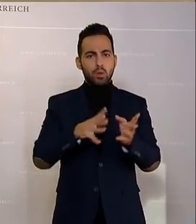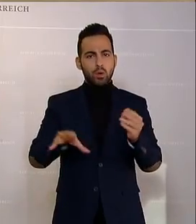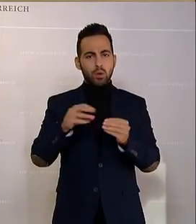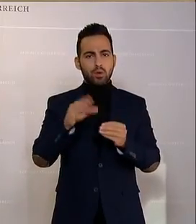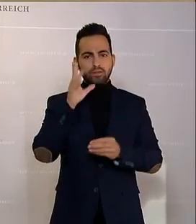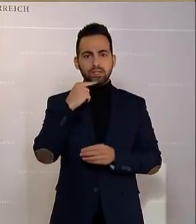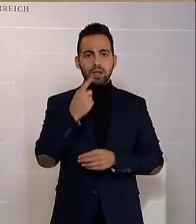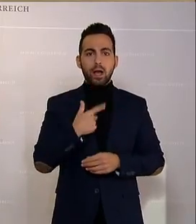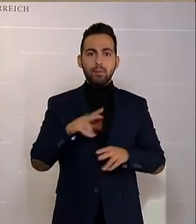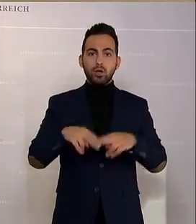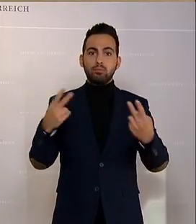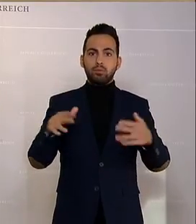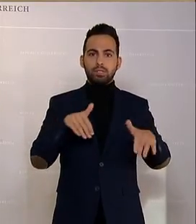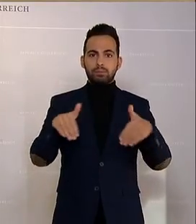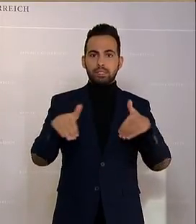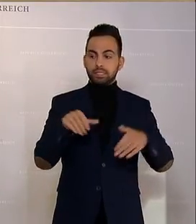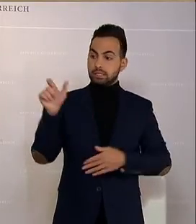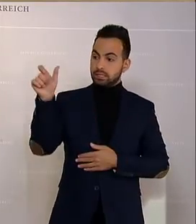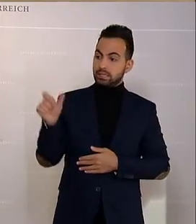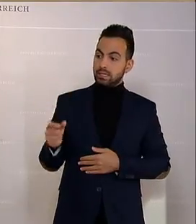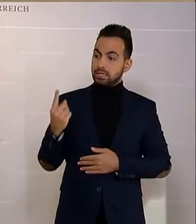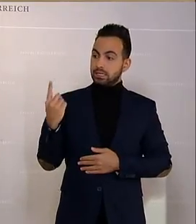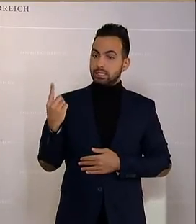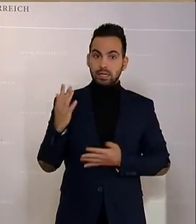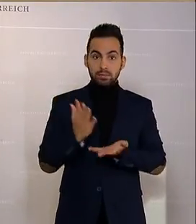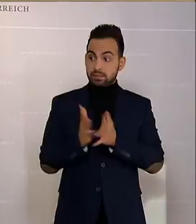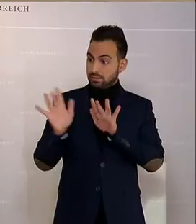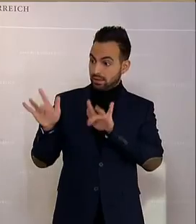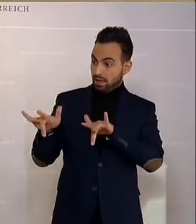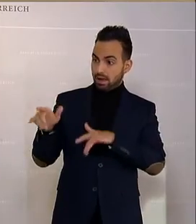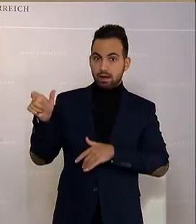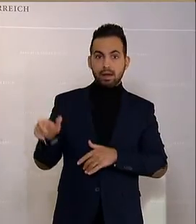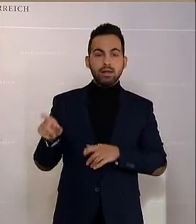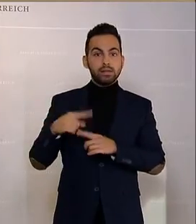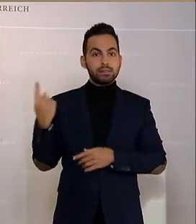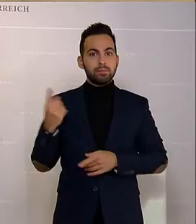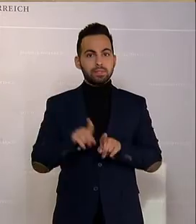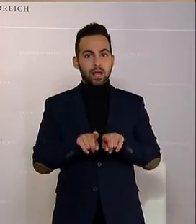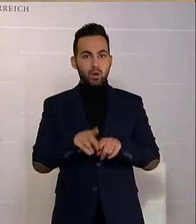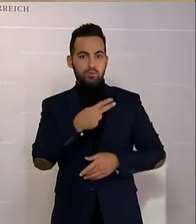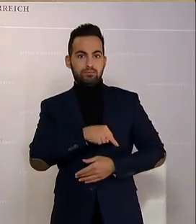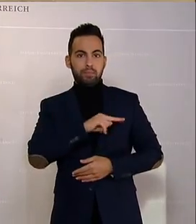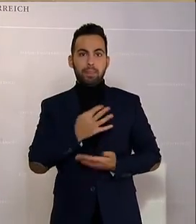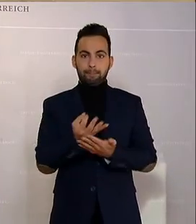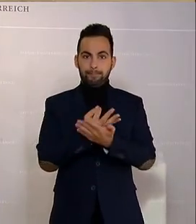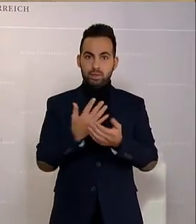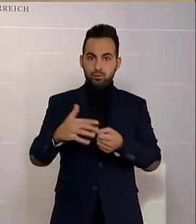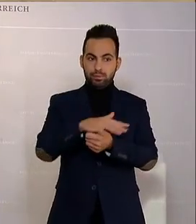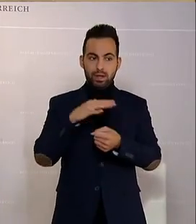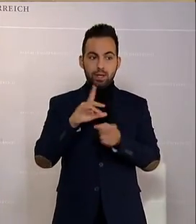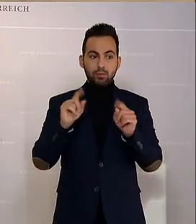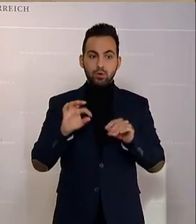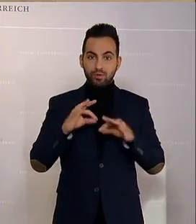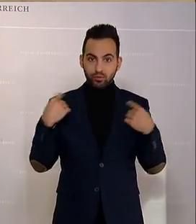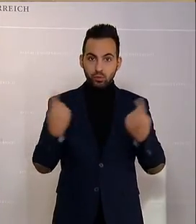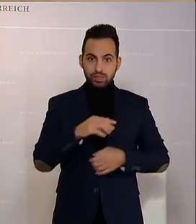nachdem der Herr Bundesminister schon hier anwesend ist, der ja auch zuständig ist für den Bildungsbereich, also für unsere